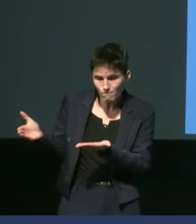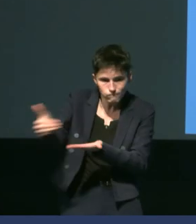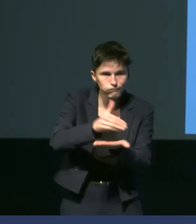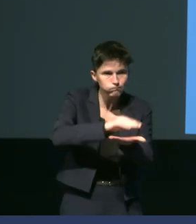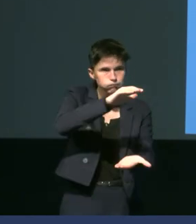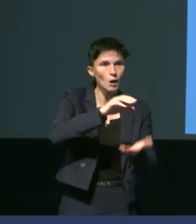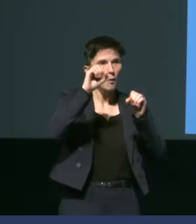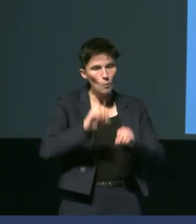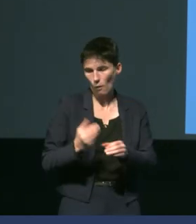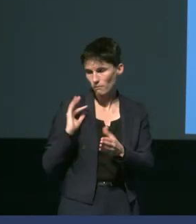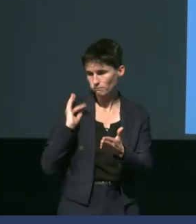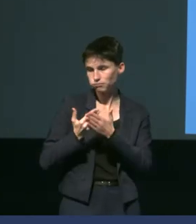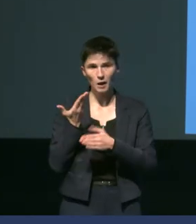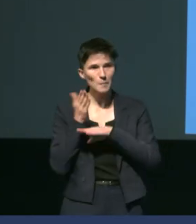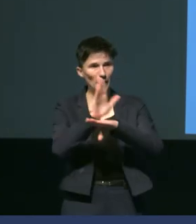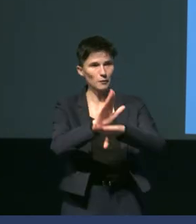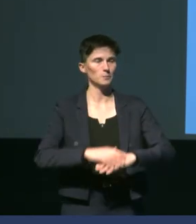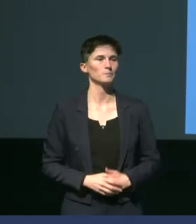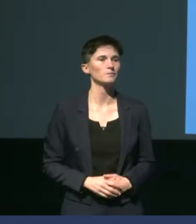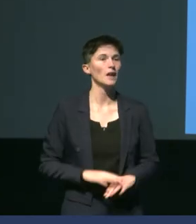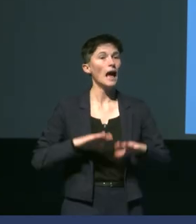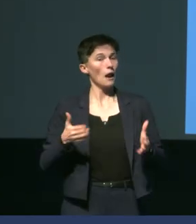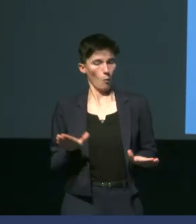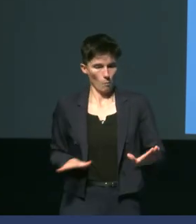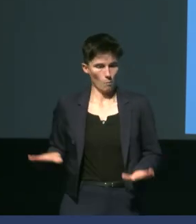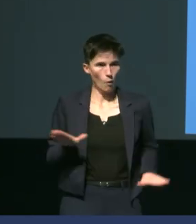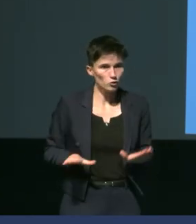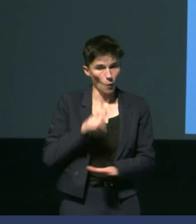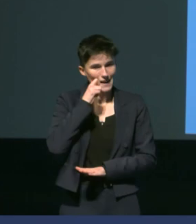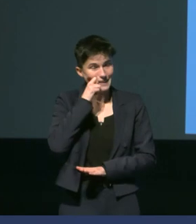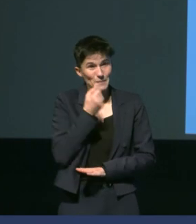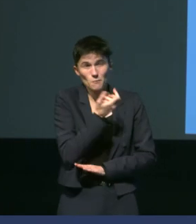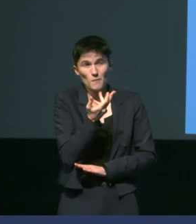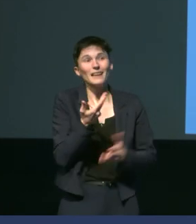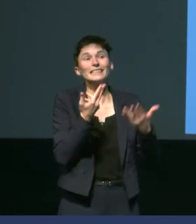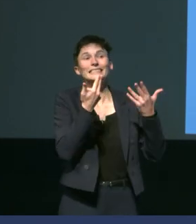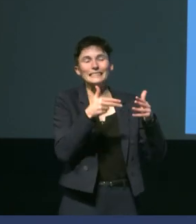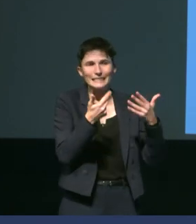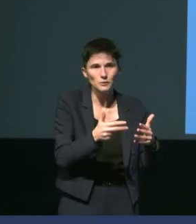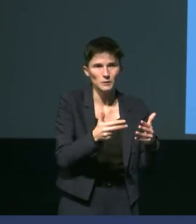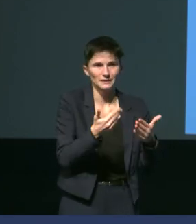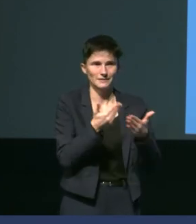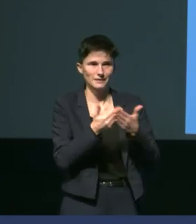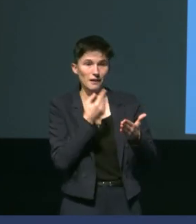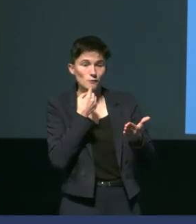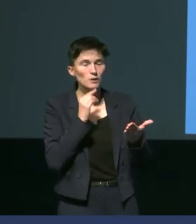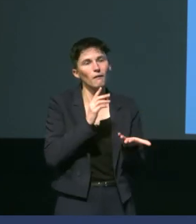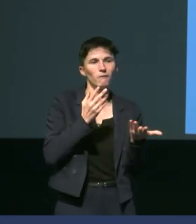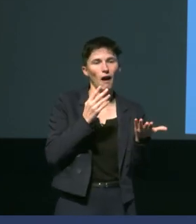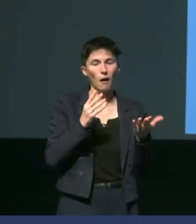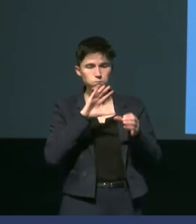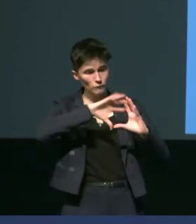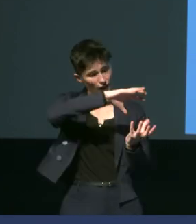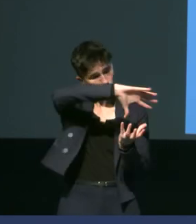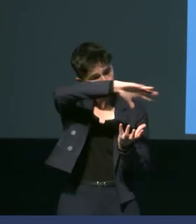alors les manchots 18 espèces présentes sur terre pas que en milieu polaire on va avoir des